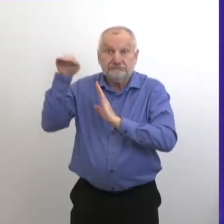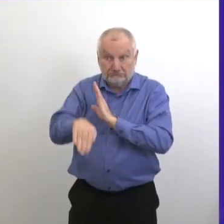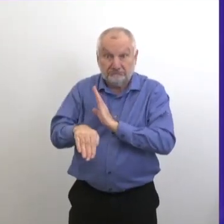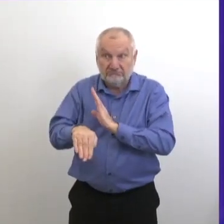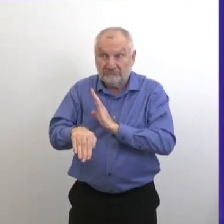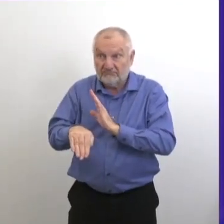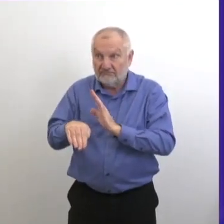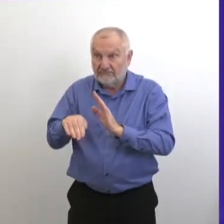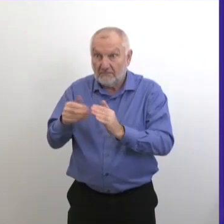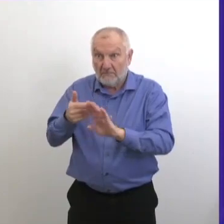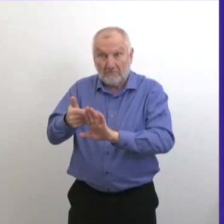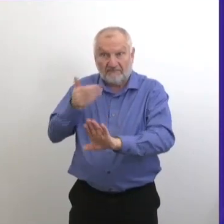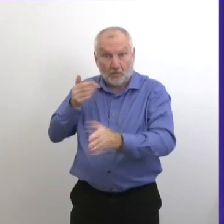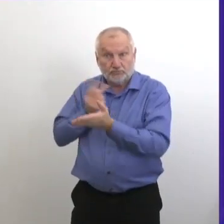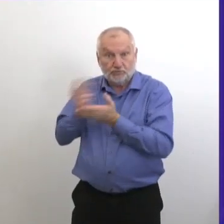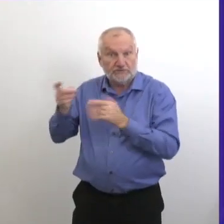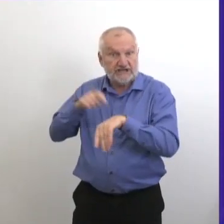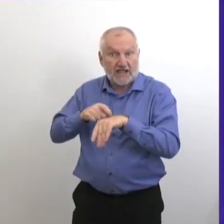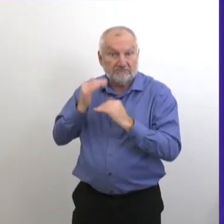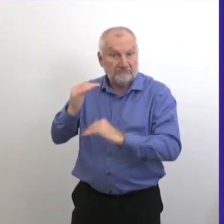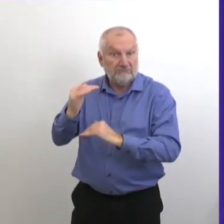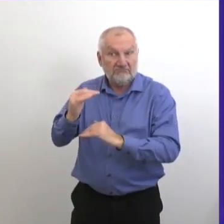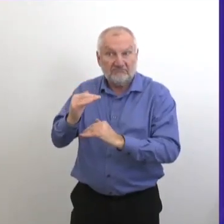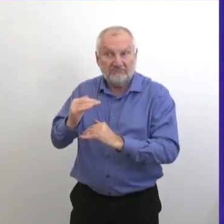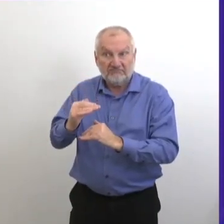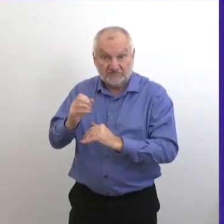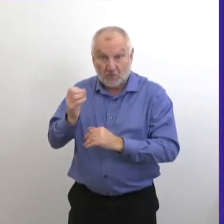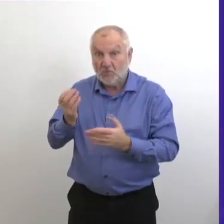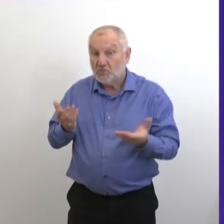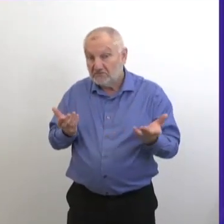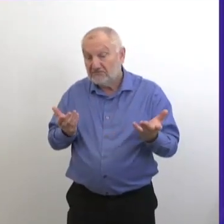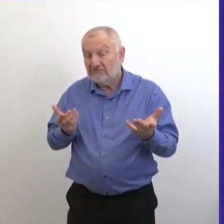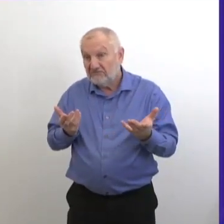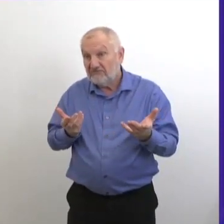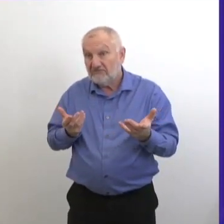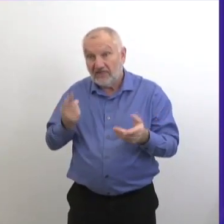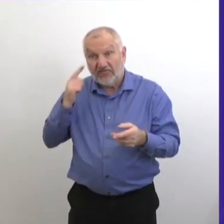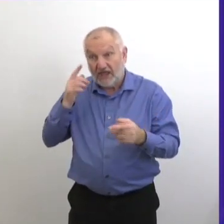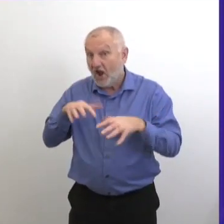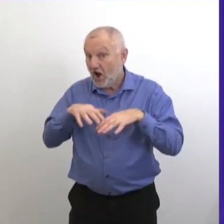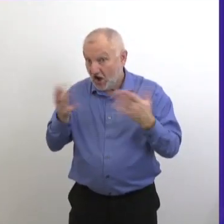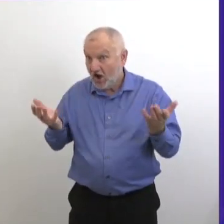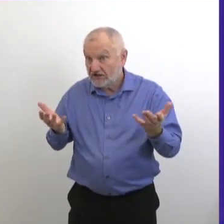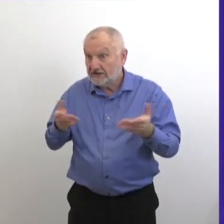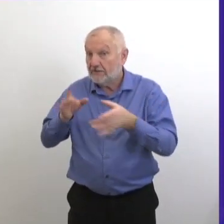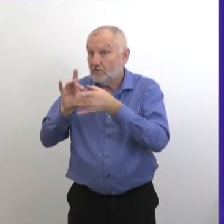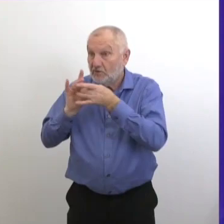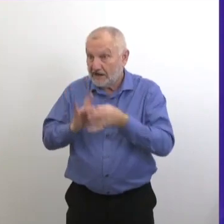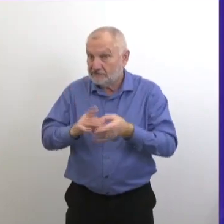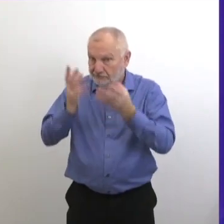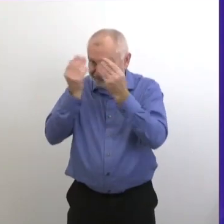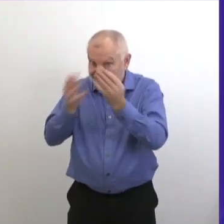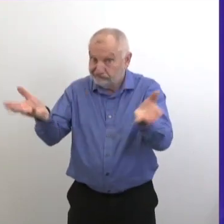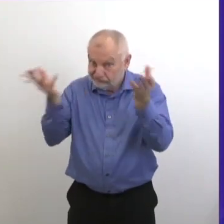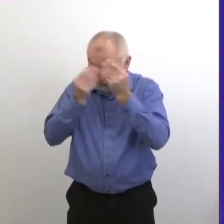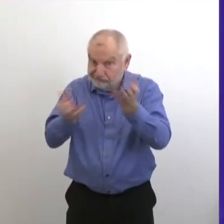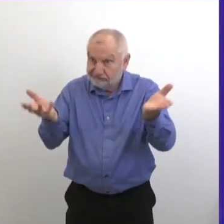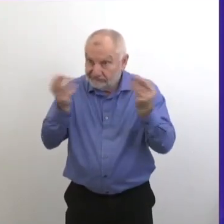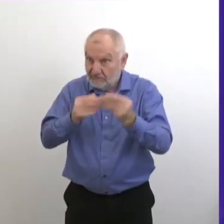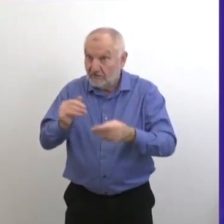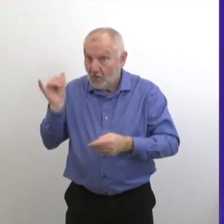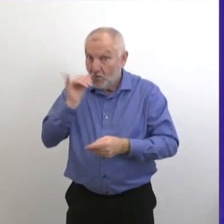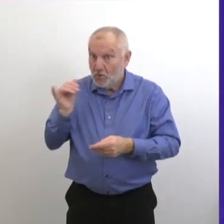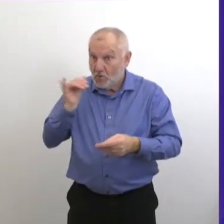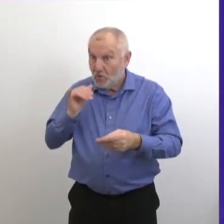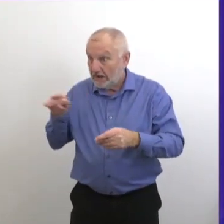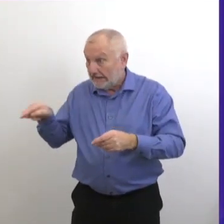précédé le moment où on a fermé les écoles. Alors, une partie des raisons, c'est que les chiffres étaient tellement hauts,